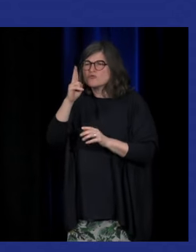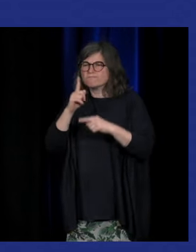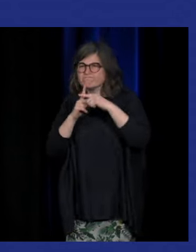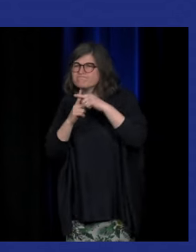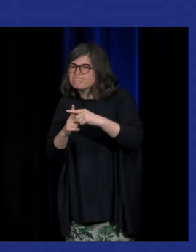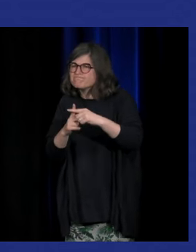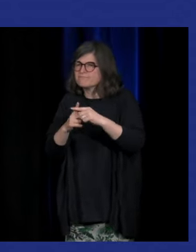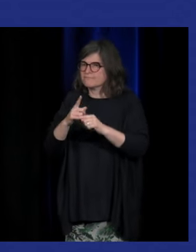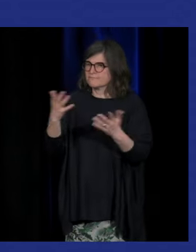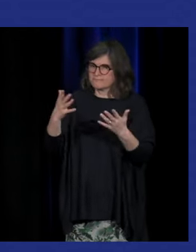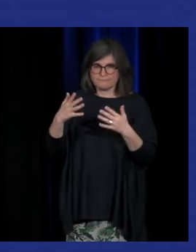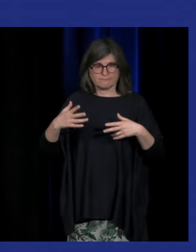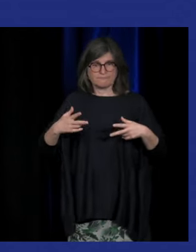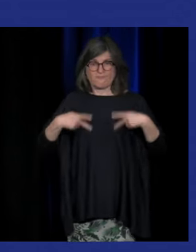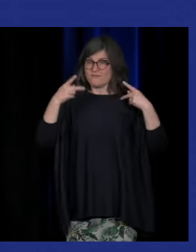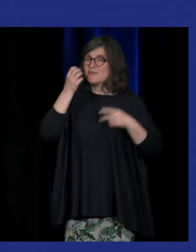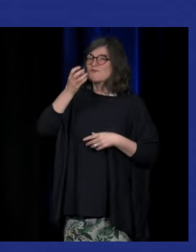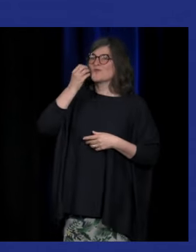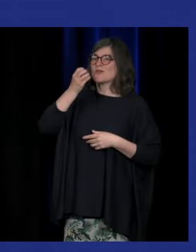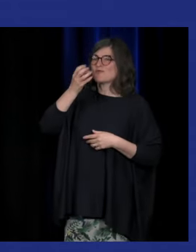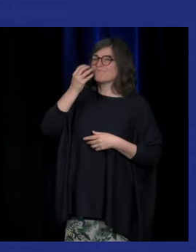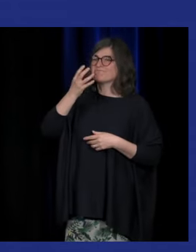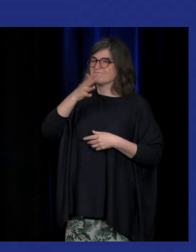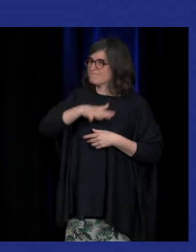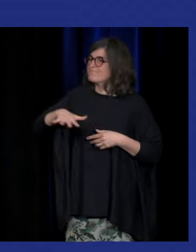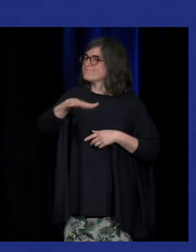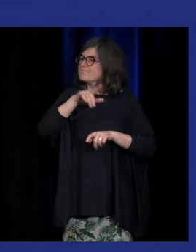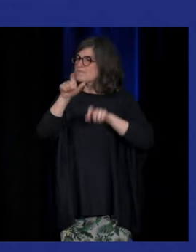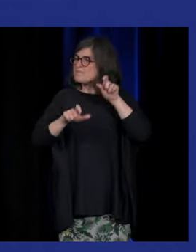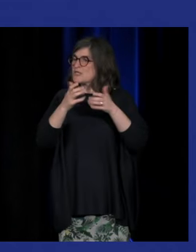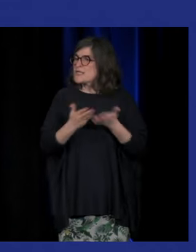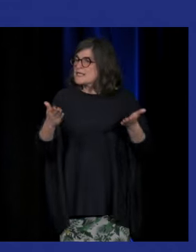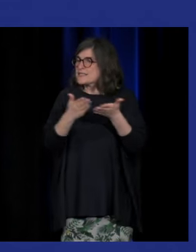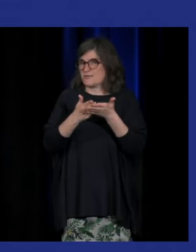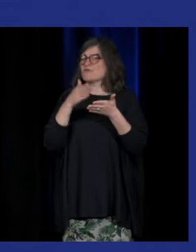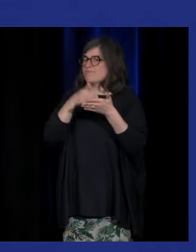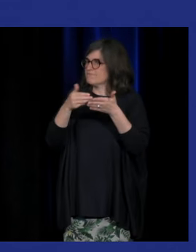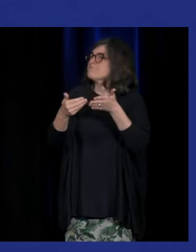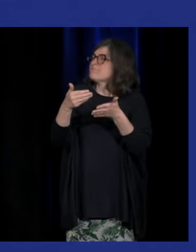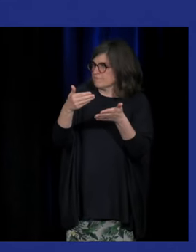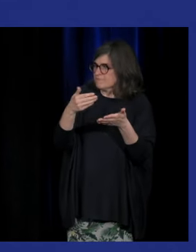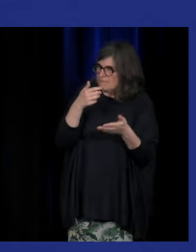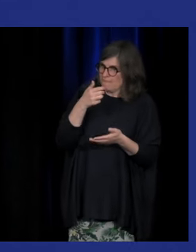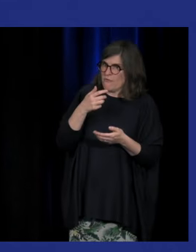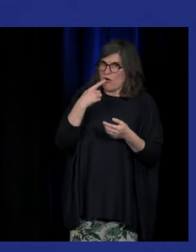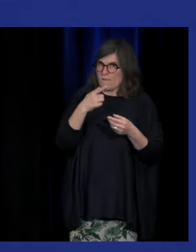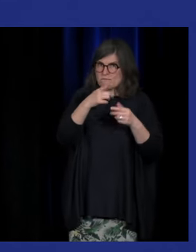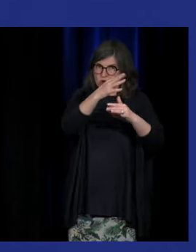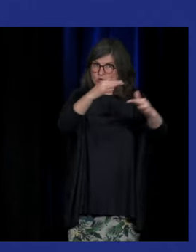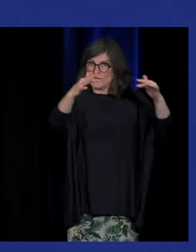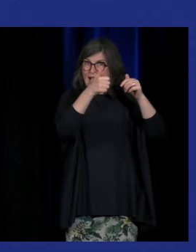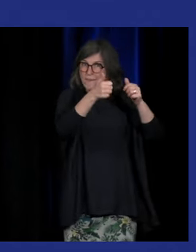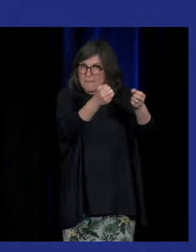'expérience quotidienne des personnes handicapées en montrant notamment comment la société elle-même est handicapante